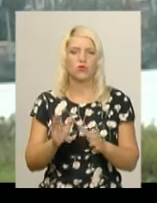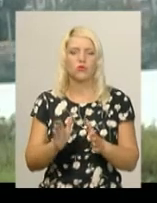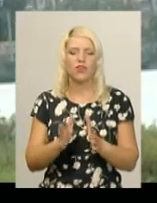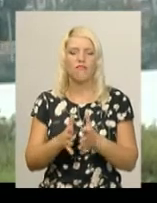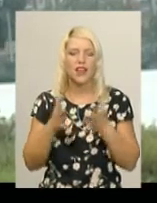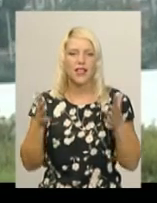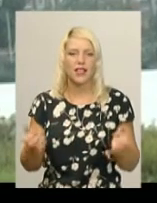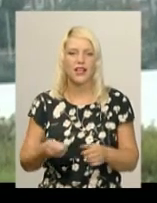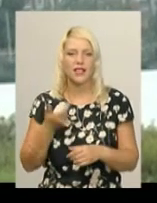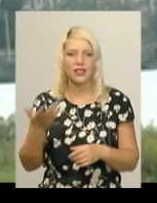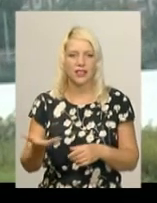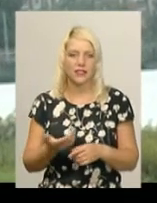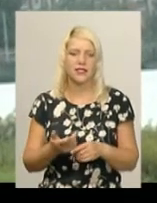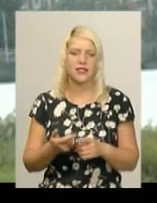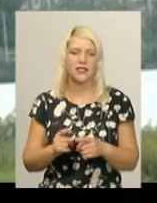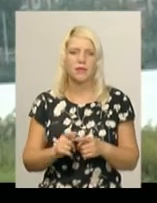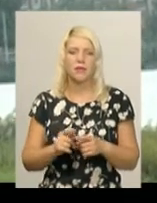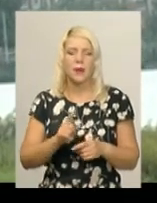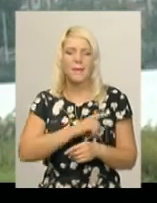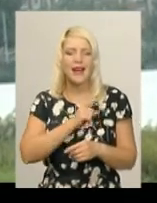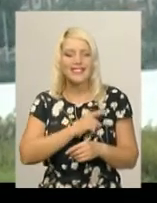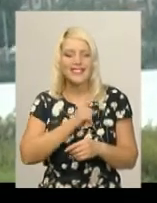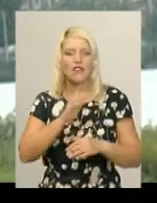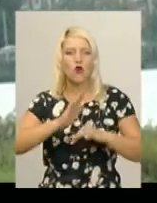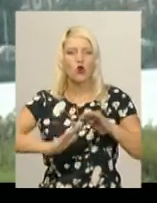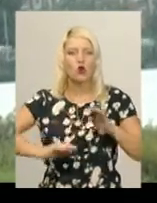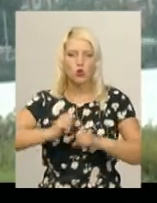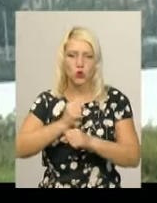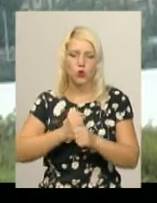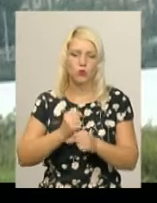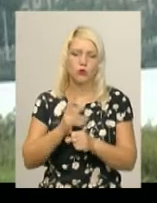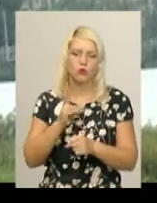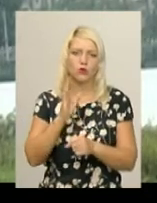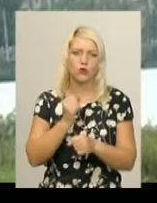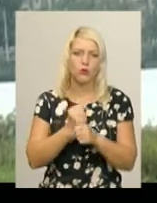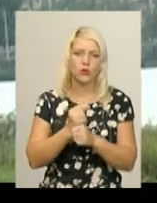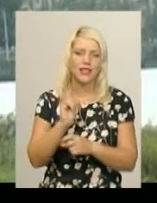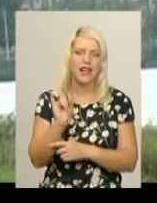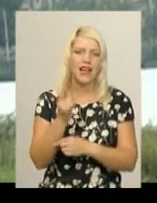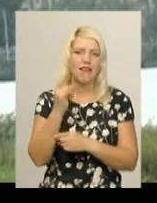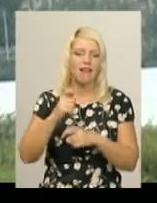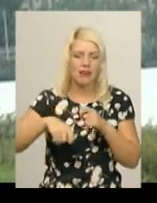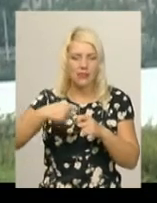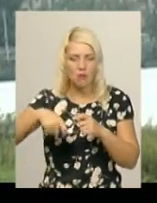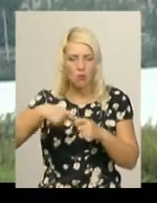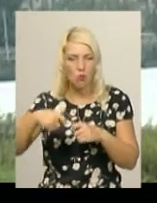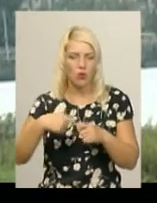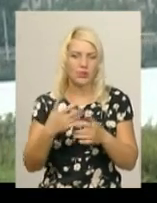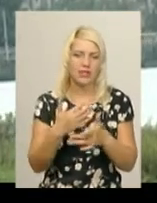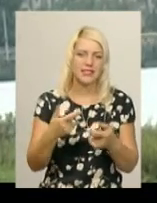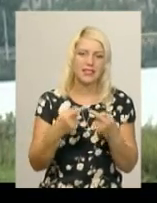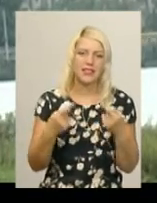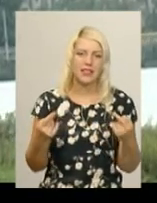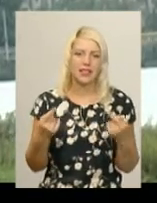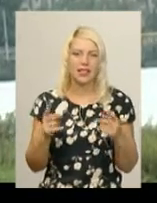кількість буде майстрів ручної роботи, які будуть робити ляльки-мотанки, які будуть робити різні речі, про які ми